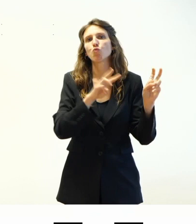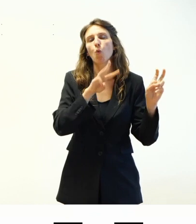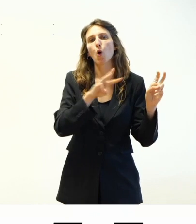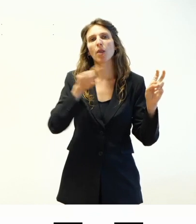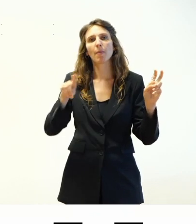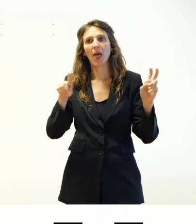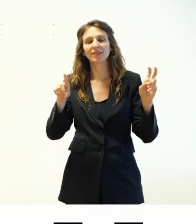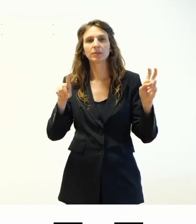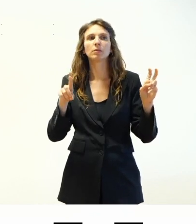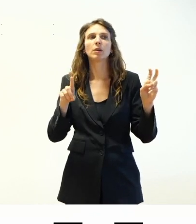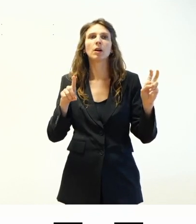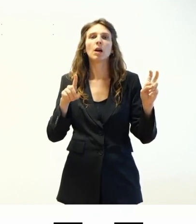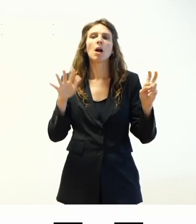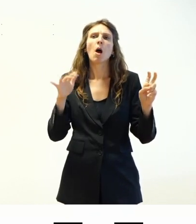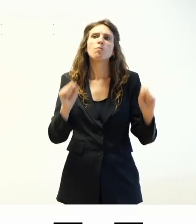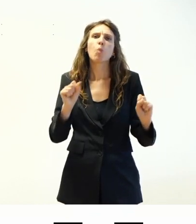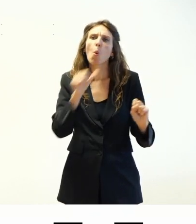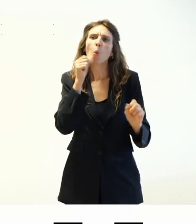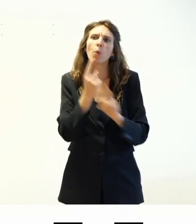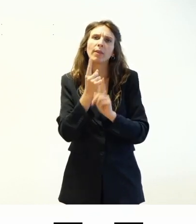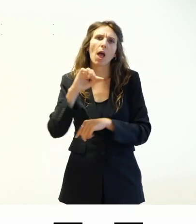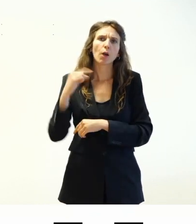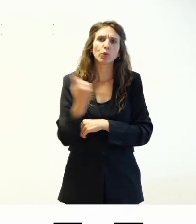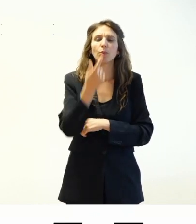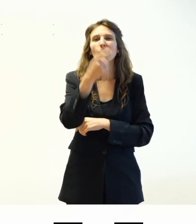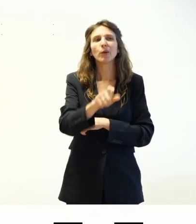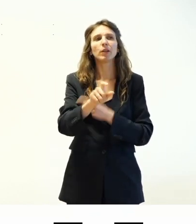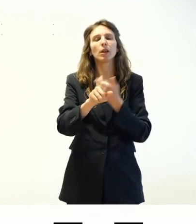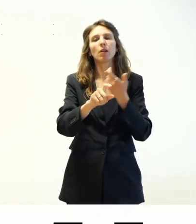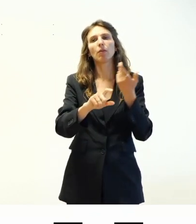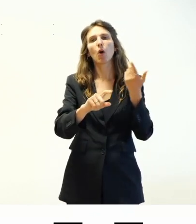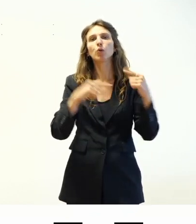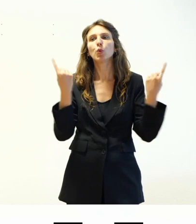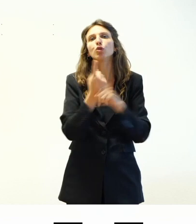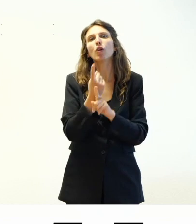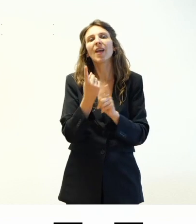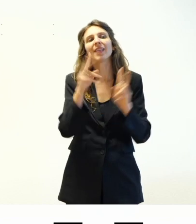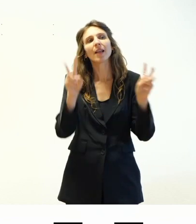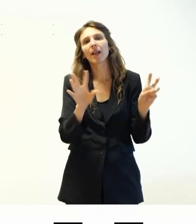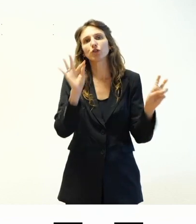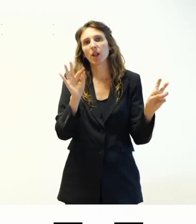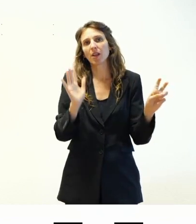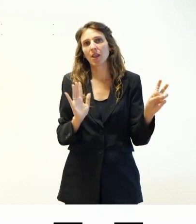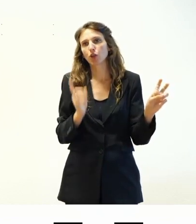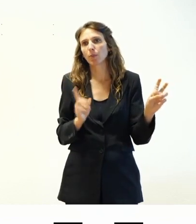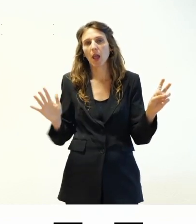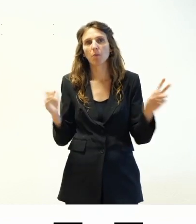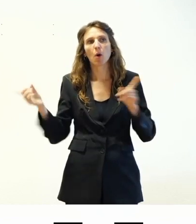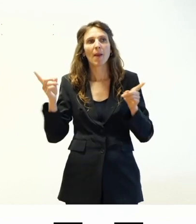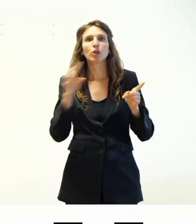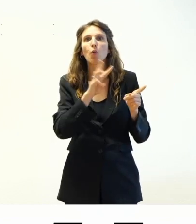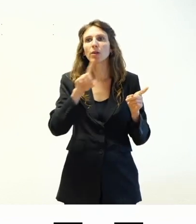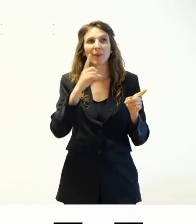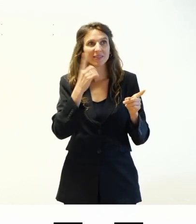diciamo che può essere utile a tutti perché in realtà tutti comunque dovete scegliere un tema. Dobbiamo scegliere un tema quando prepariamo un sito in